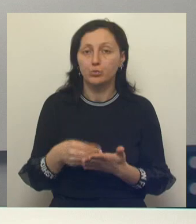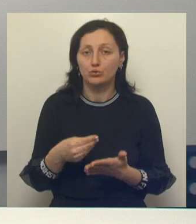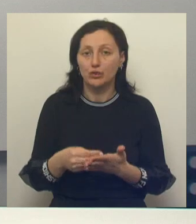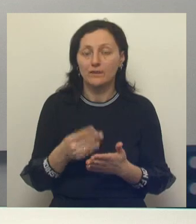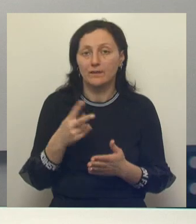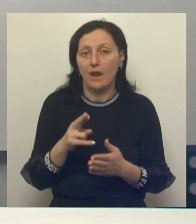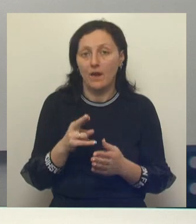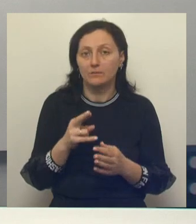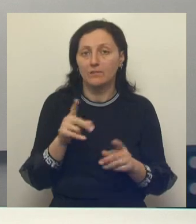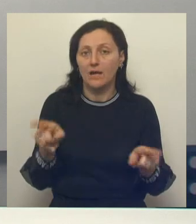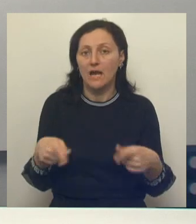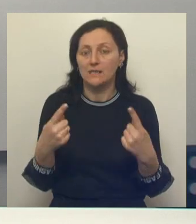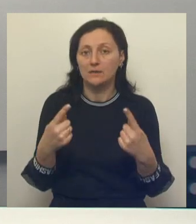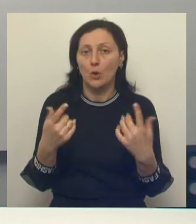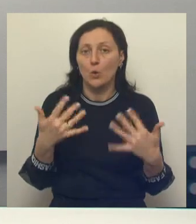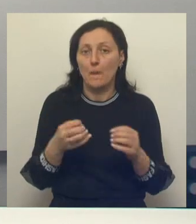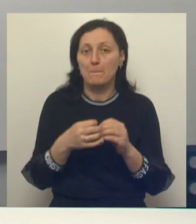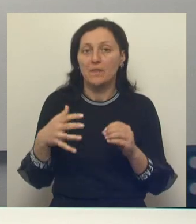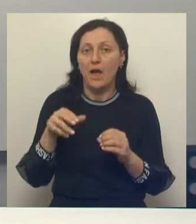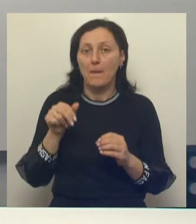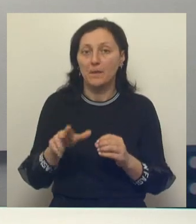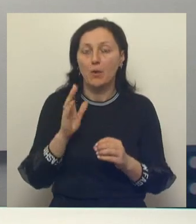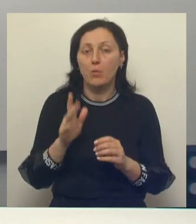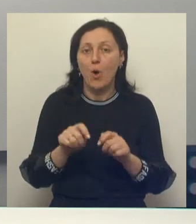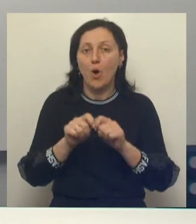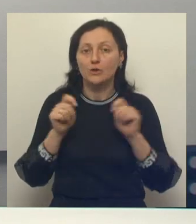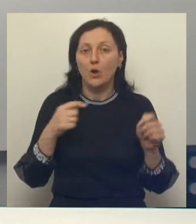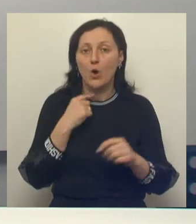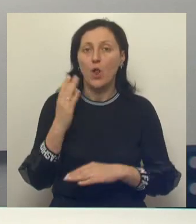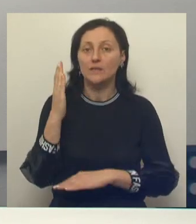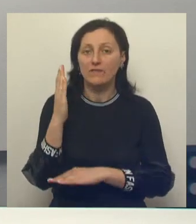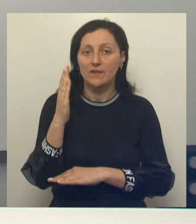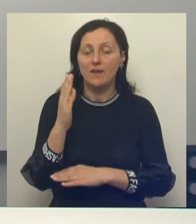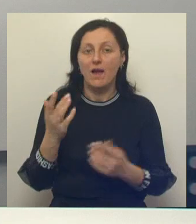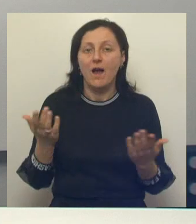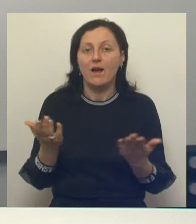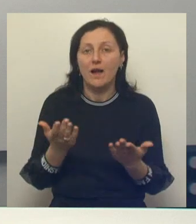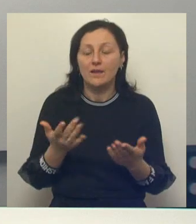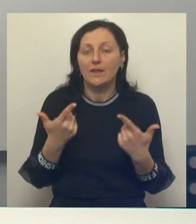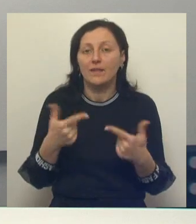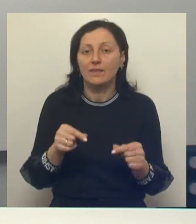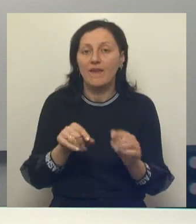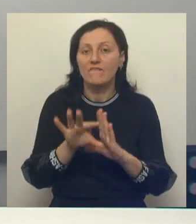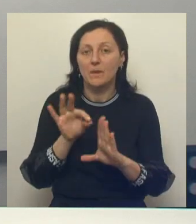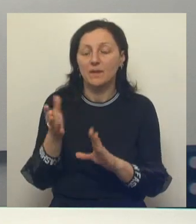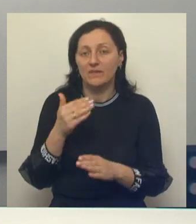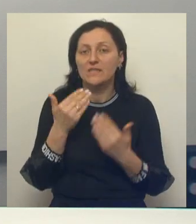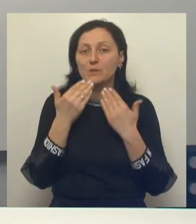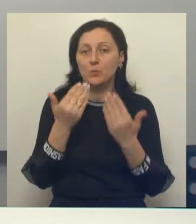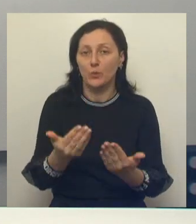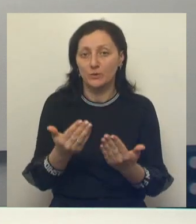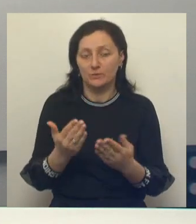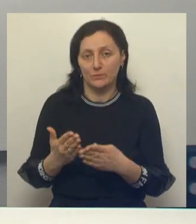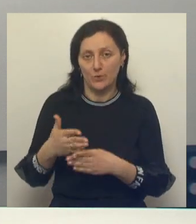реализацию. Уже 15 апреля откроется голосование за объекты. Какие и где выбирать, спросим гостя в студии.